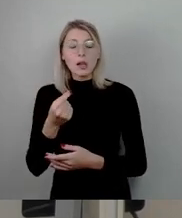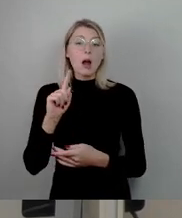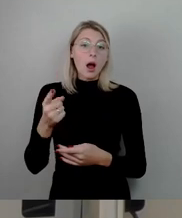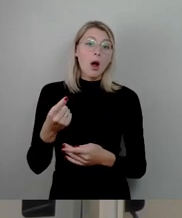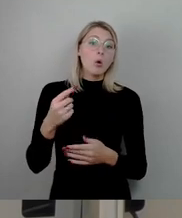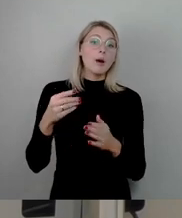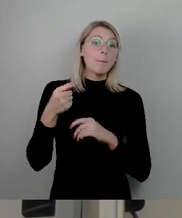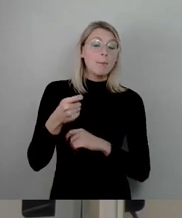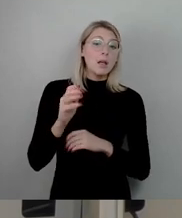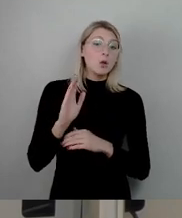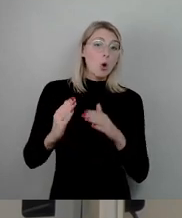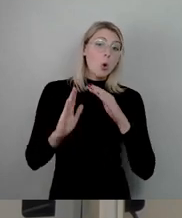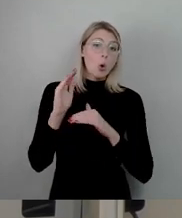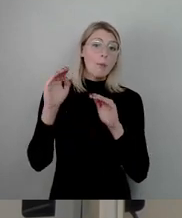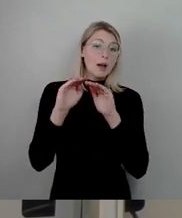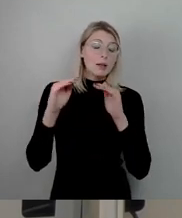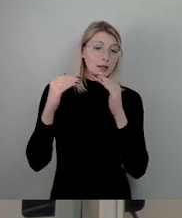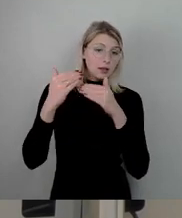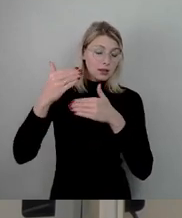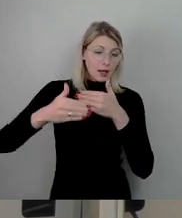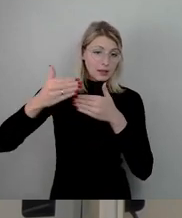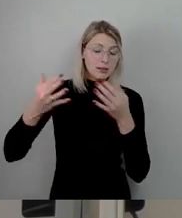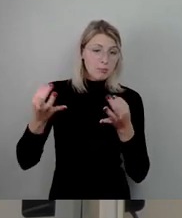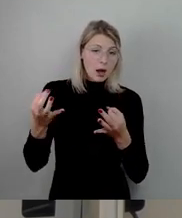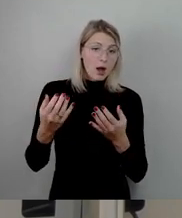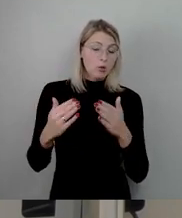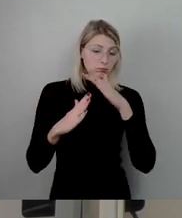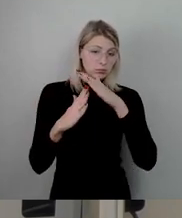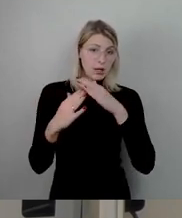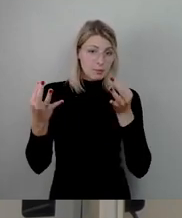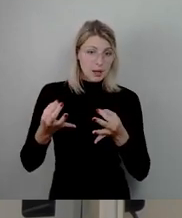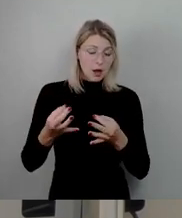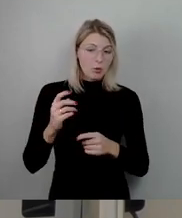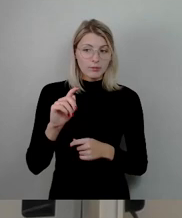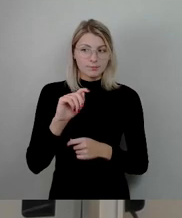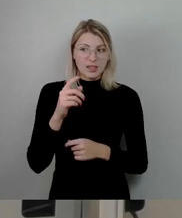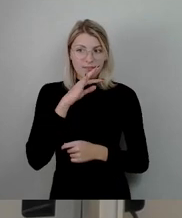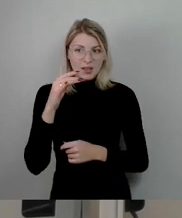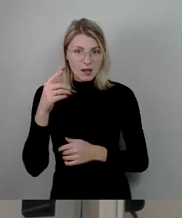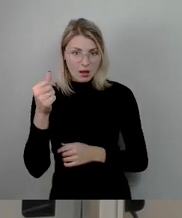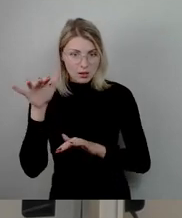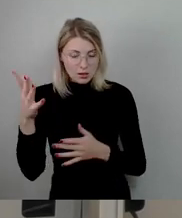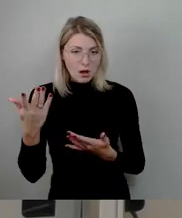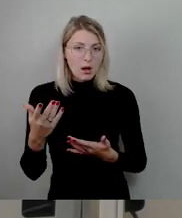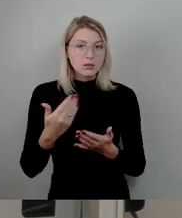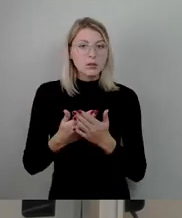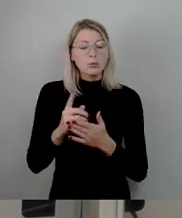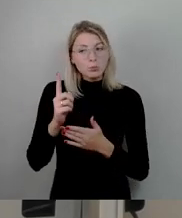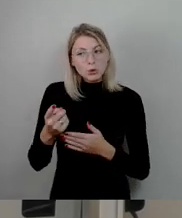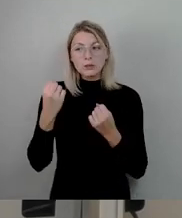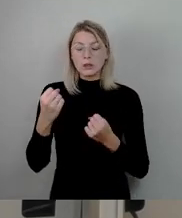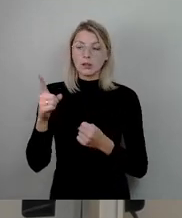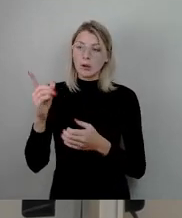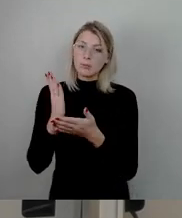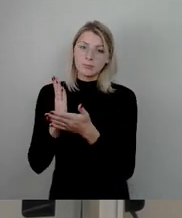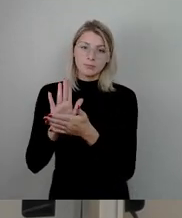dass Leute in Ausbildung jetzt nicht unbedingt das meiste Geld haben und da müssen wir auch schon dafür sorgen, dass sie auch weiterhin in den Objekten wohnen bleiben können. Zudem steht